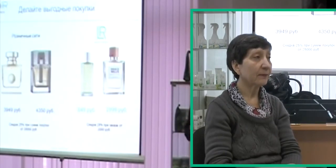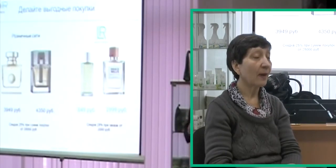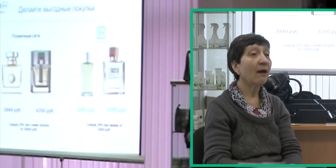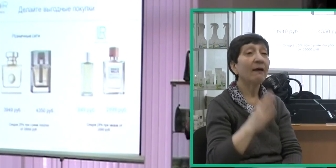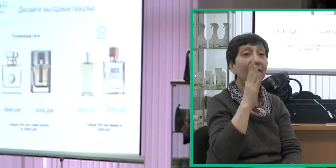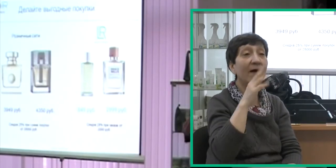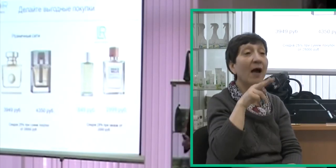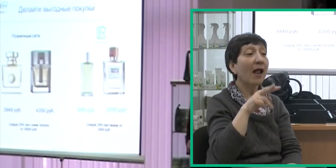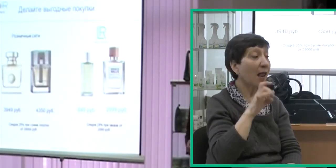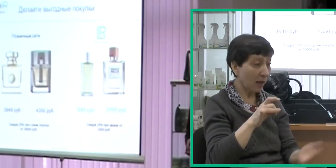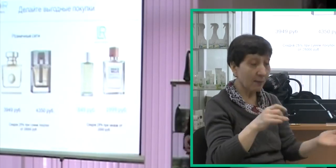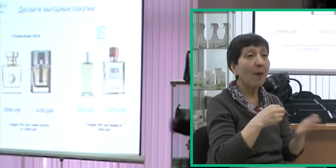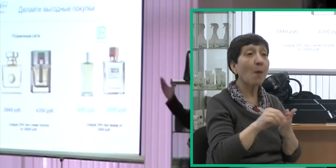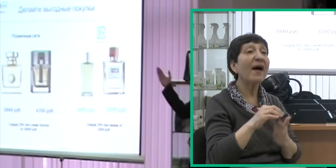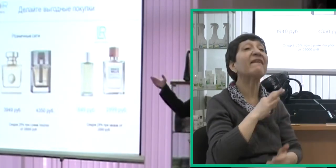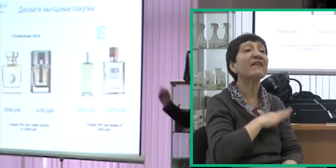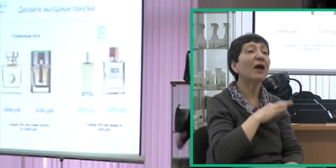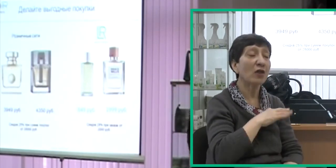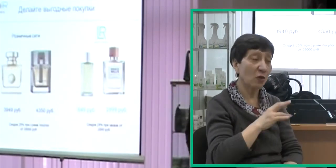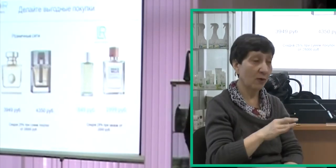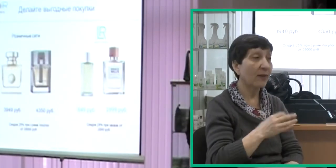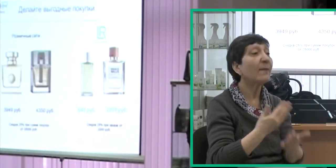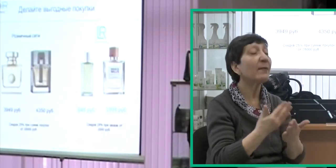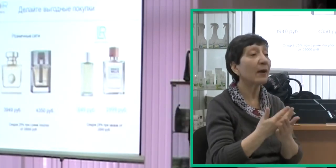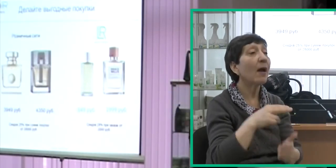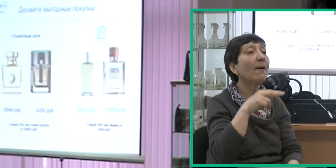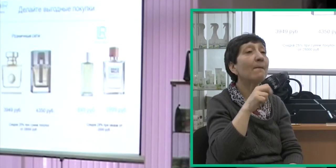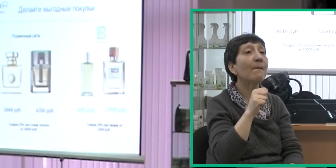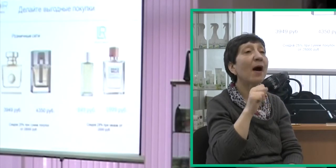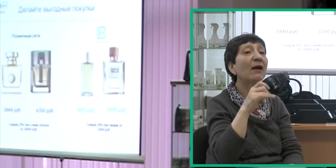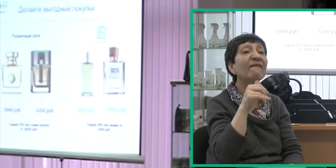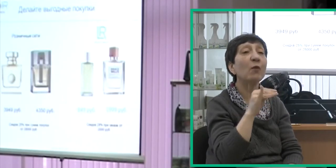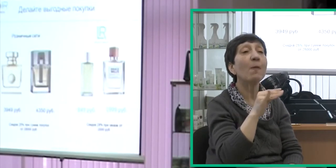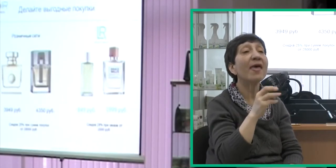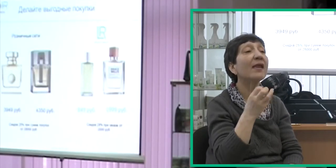Покупать в «Элэ» еще и будет. Давайте вот рассмотрим это на примере парфюмерии.